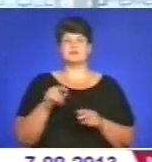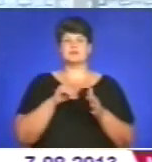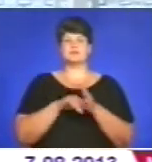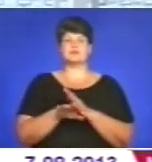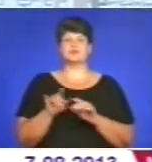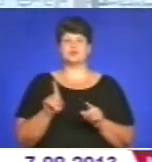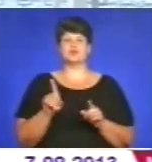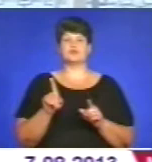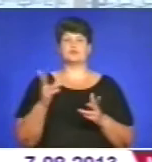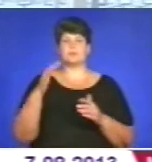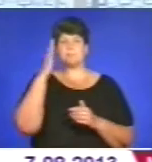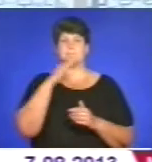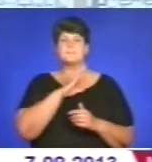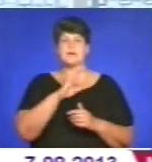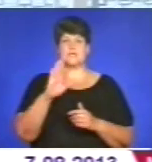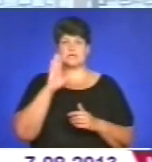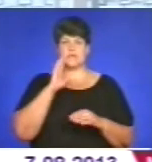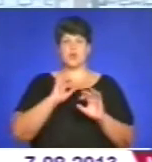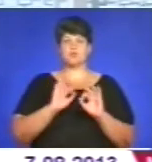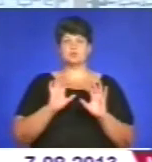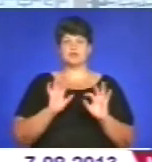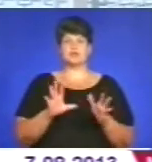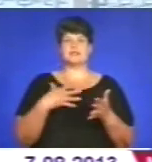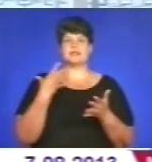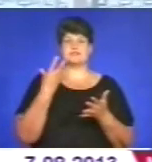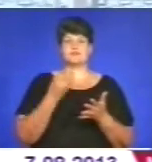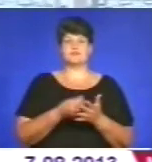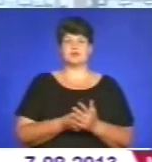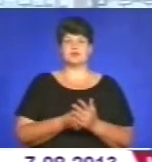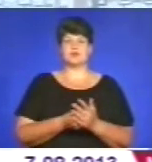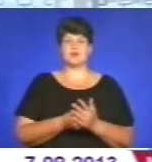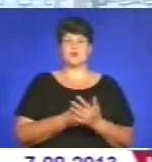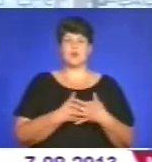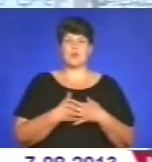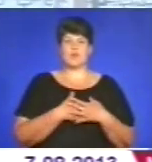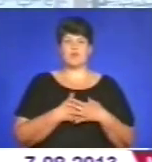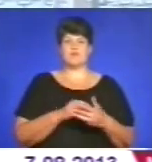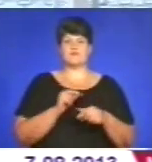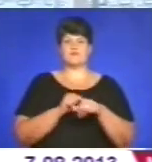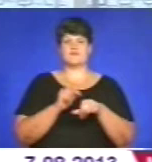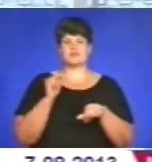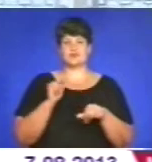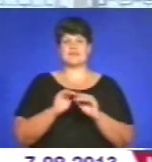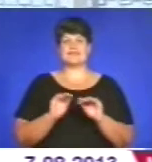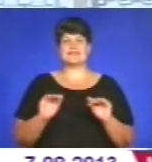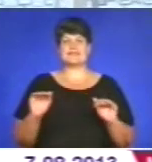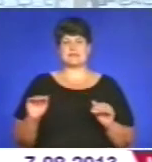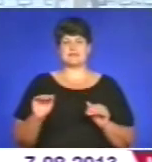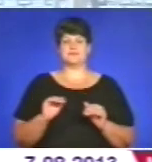тому, щоб батьки розповідали свої любовні відчуття з дітям.